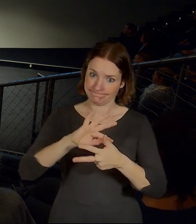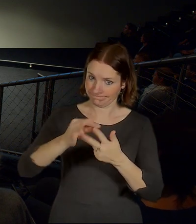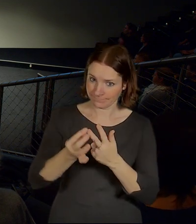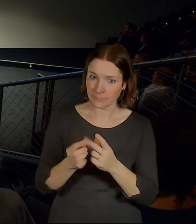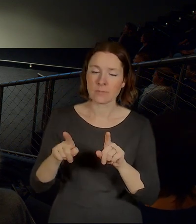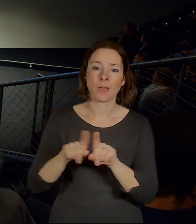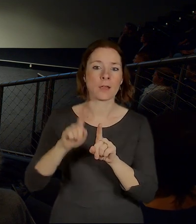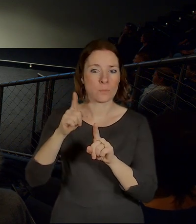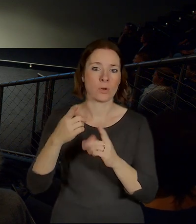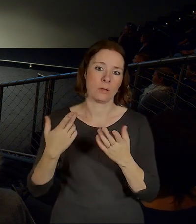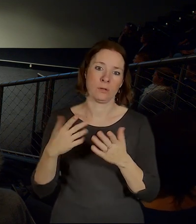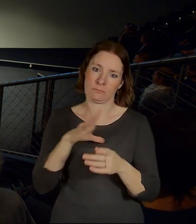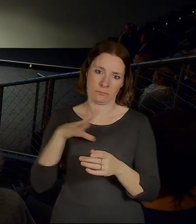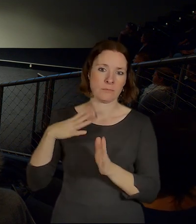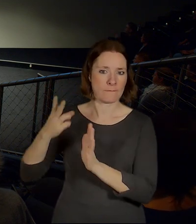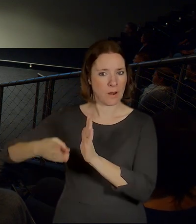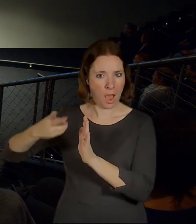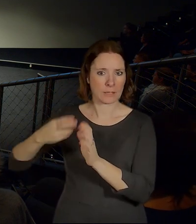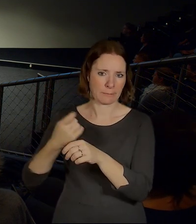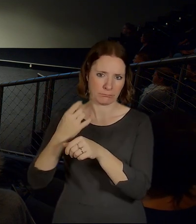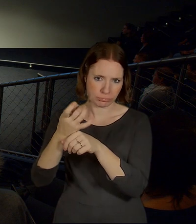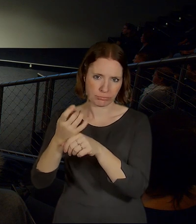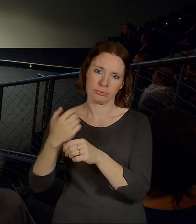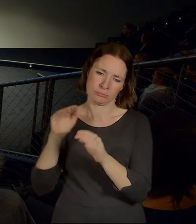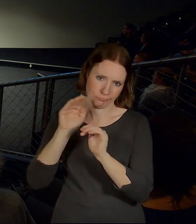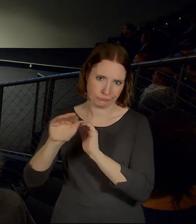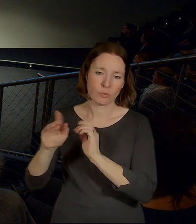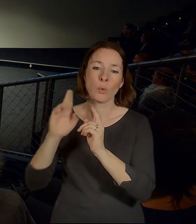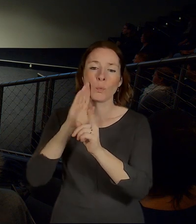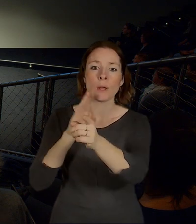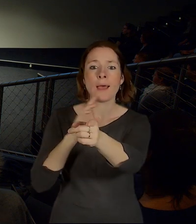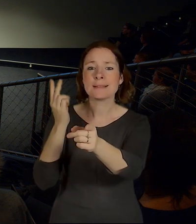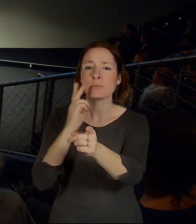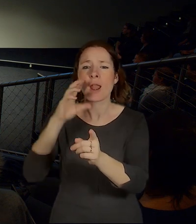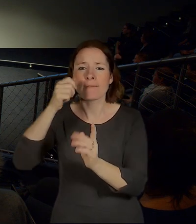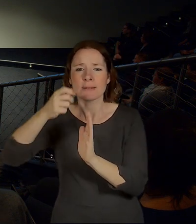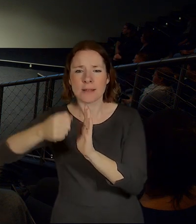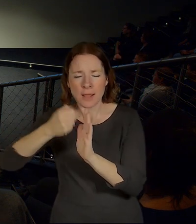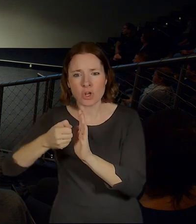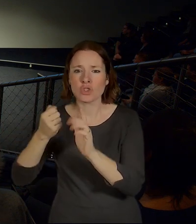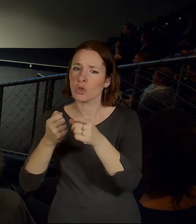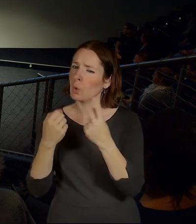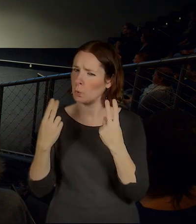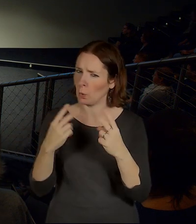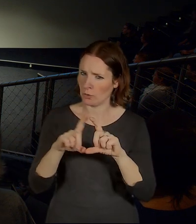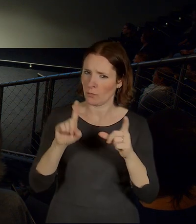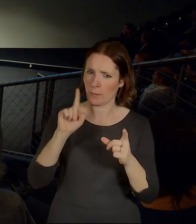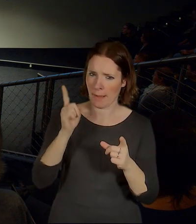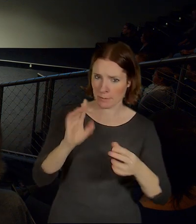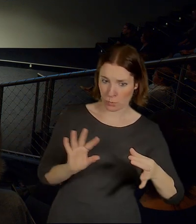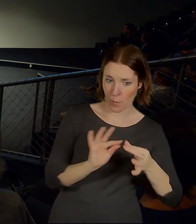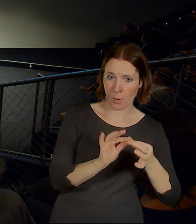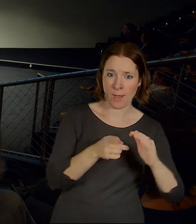RTčka a tam je to ještě důležité proto, protože tam by mělo zastavovat i to Metro S, to znamená